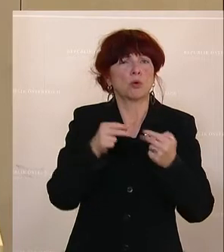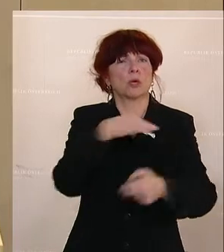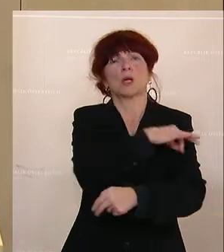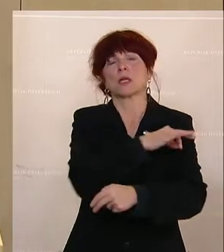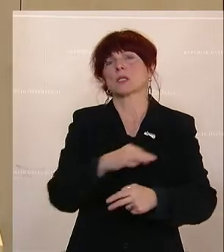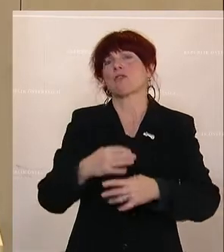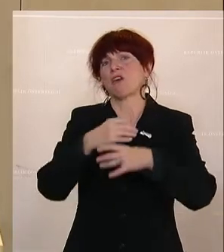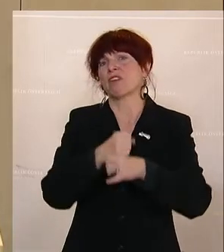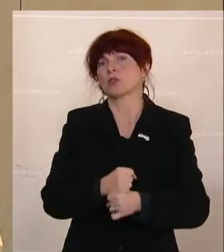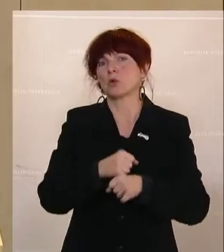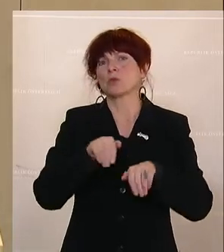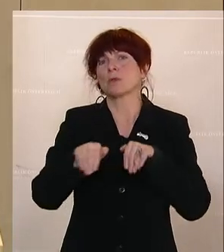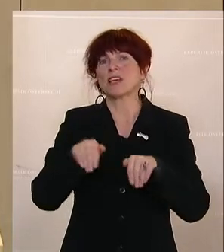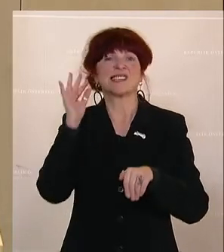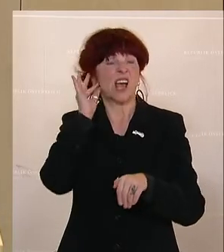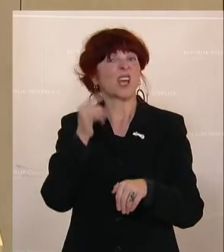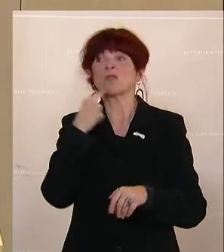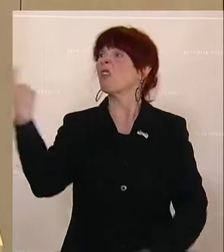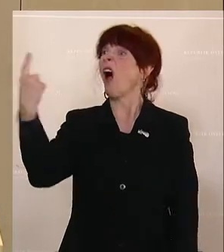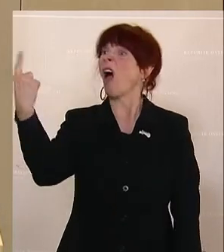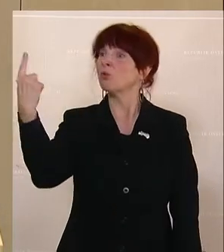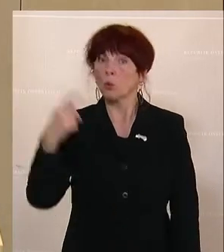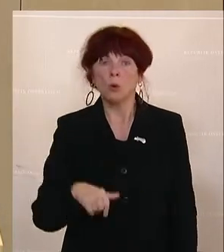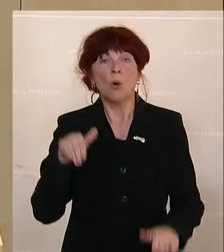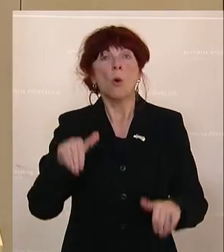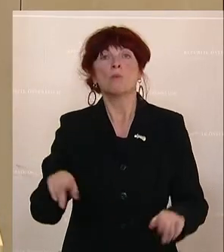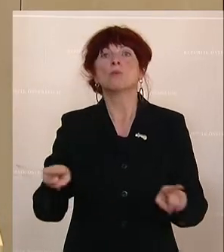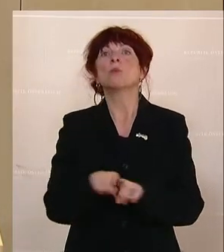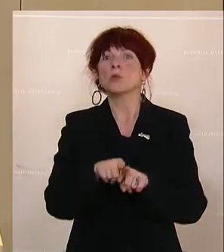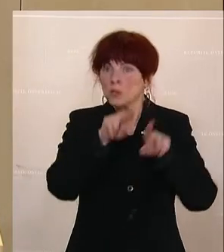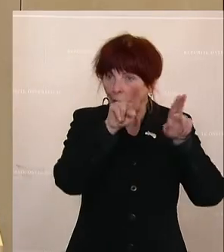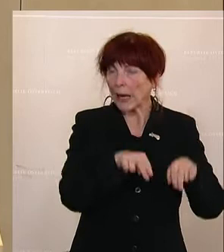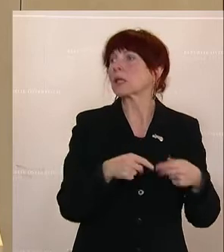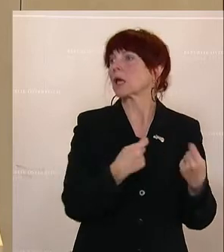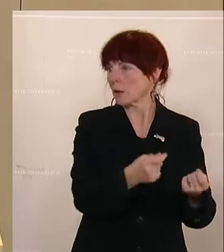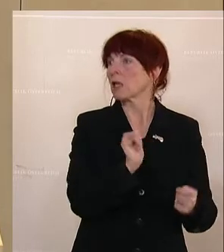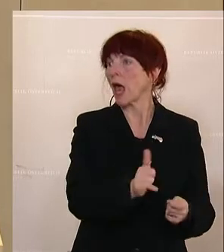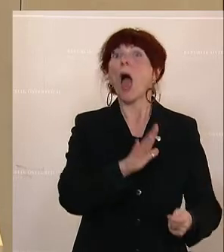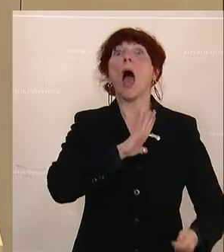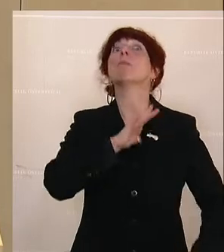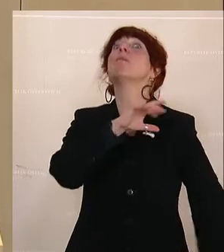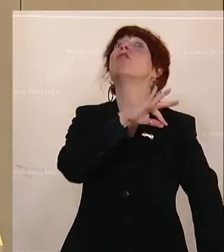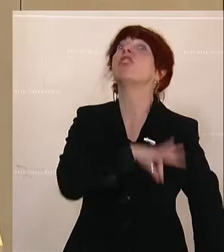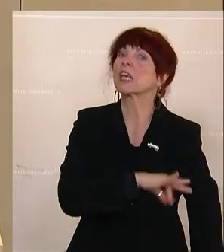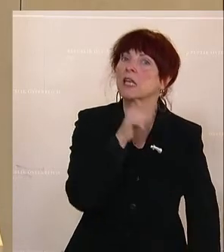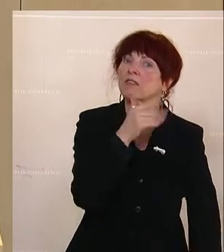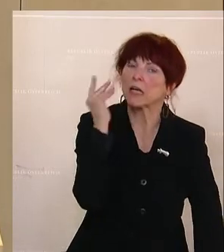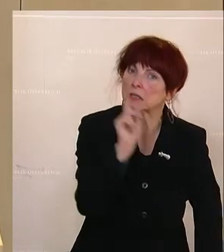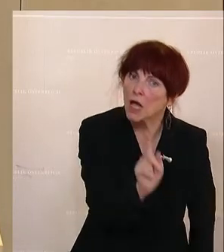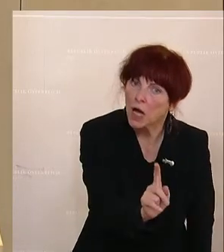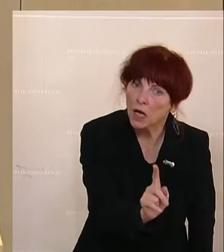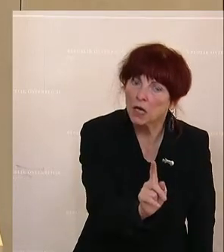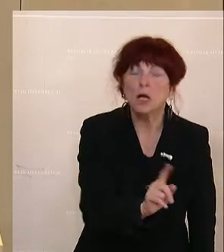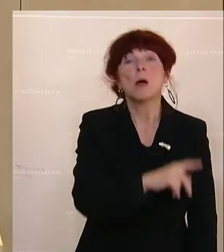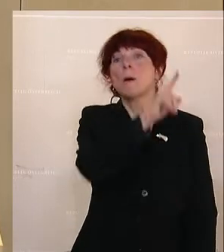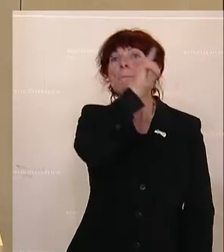Wir haben nicht nur Rechte, sondern auch Pflichten. Das sagt man Menschen, die wirklich so viele harte Arbeitsjahre hinter sich